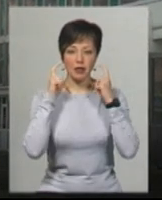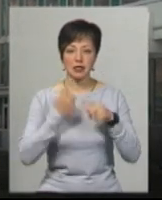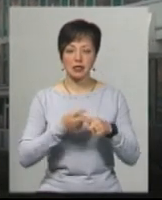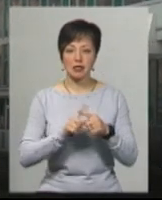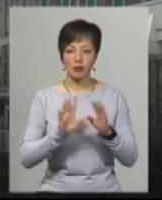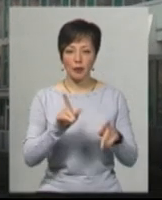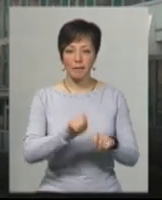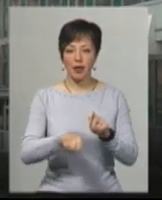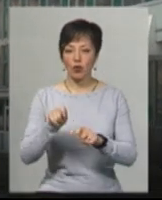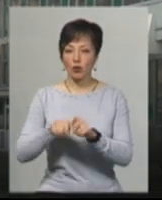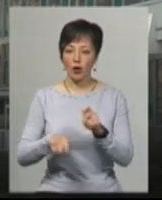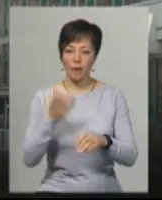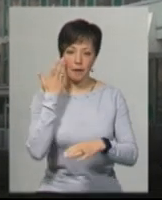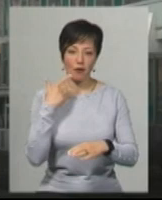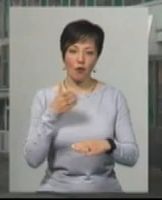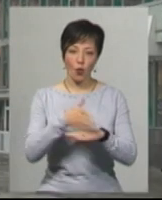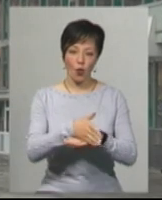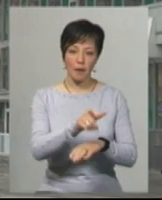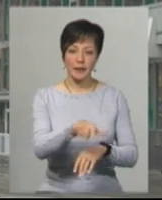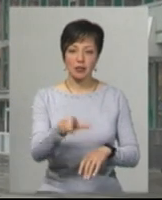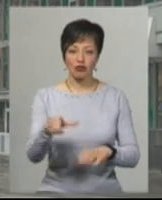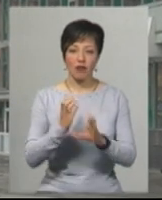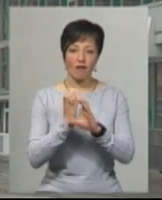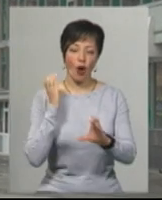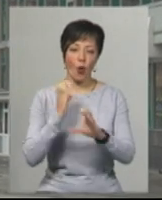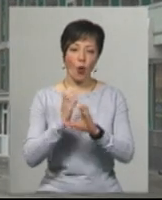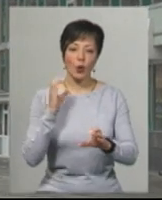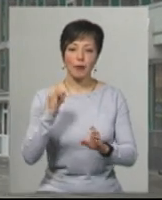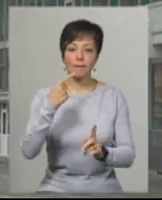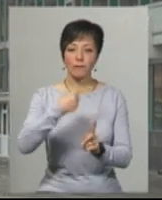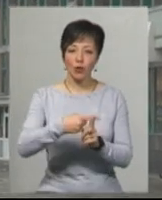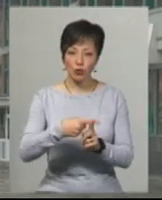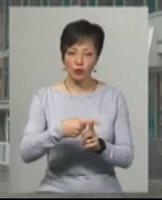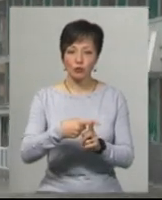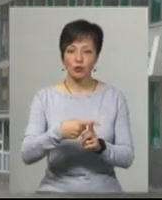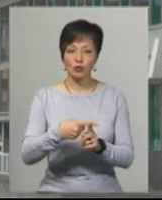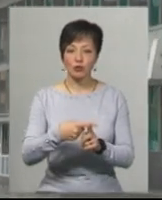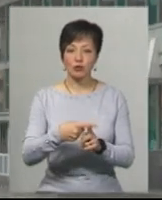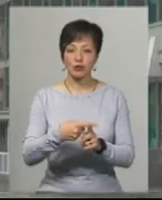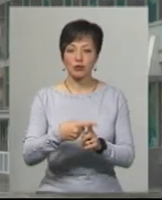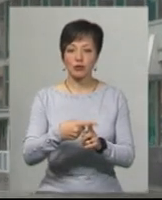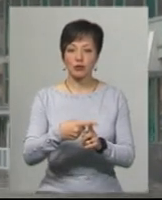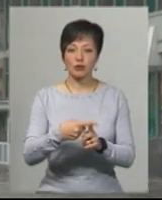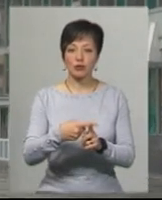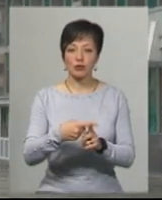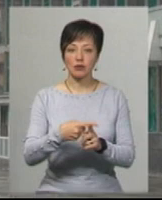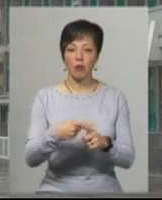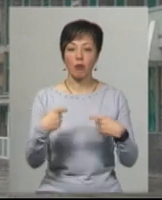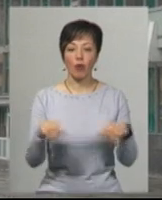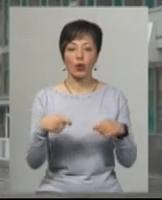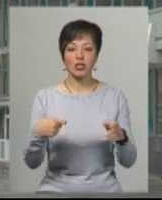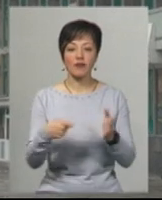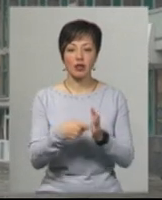Це буде перевірятися контроль при вході у пасажирські вагони. І плюс до того, варто знати хмельничанам, що продаж кладків буде